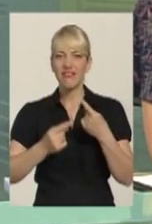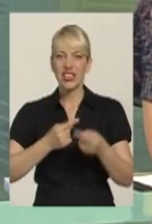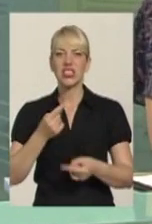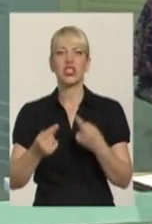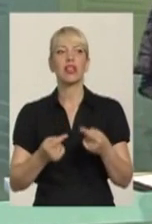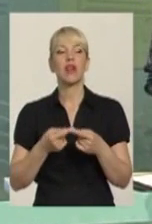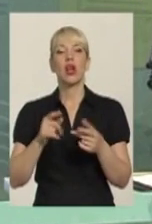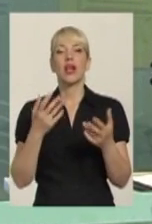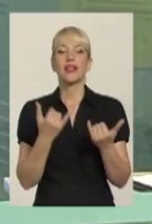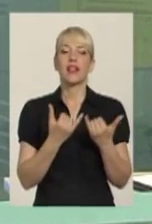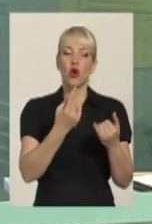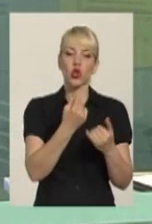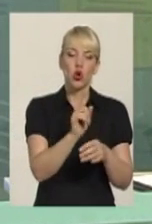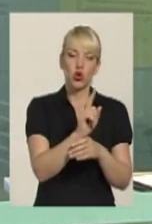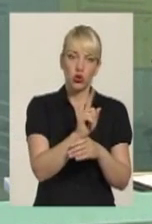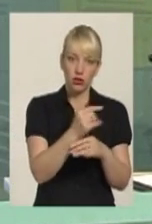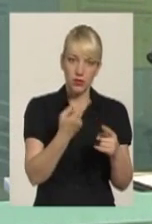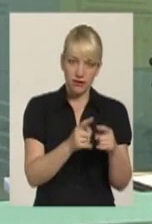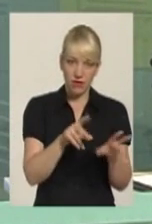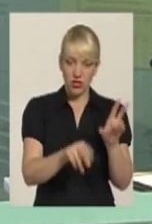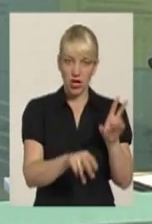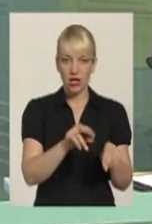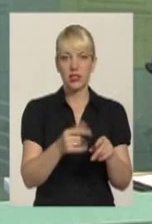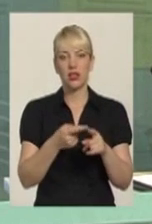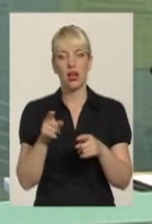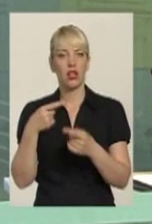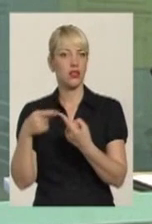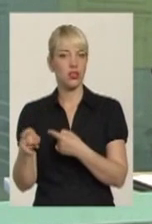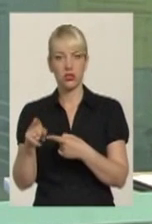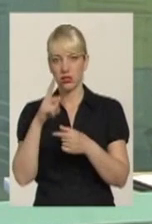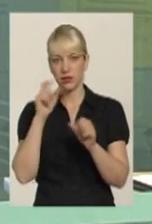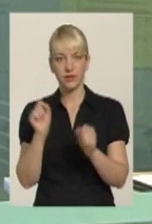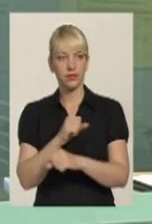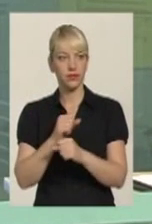народу є нормою, для іншого є абсолютним табу.